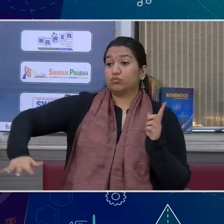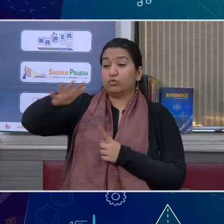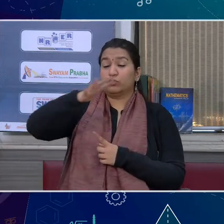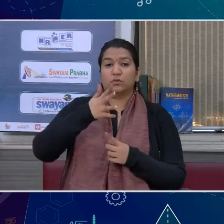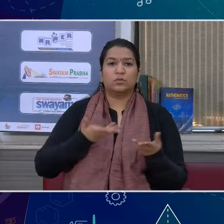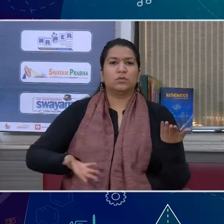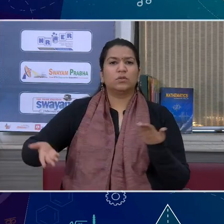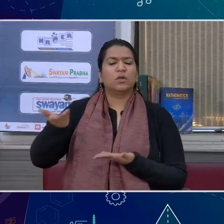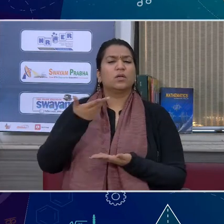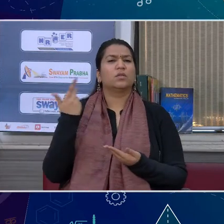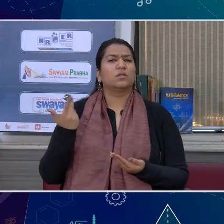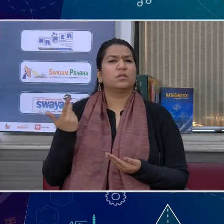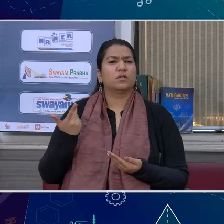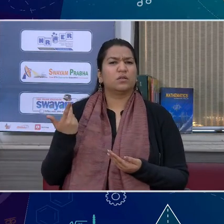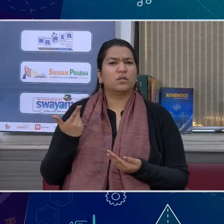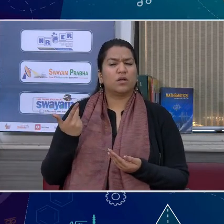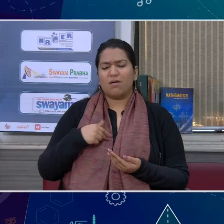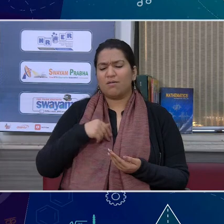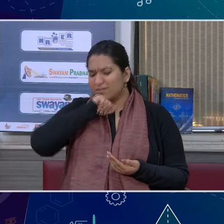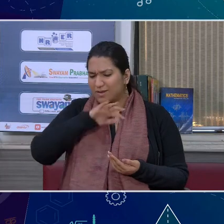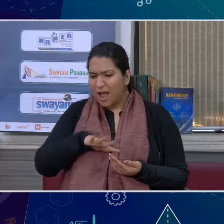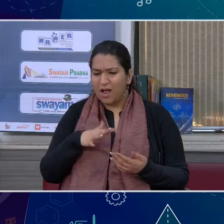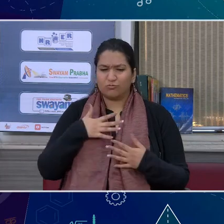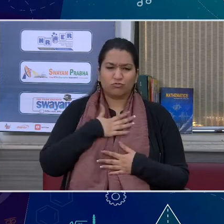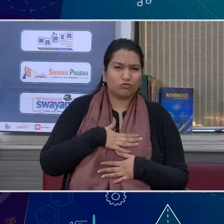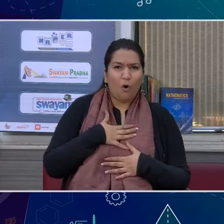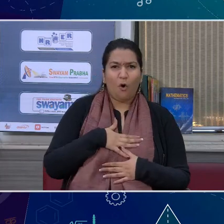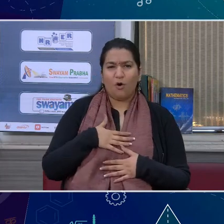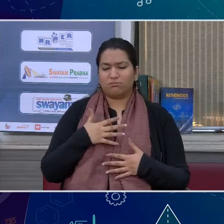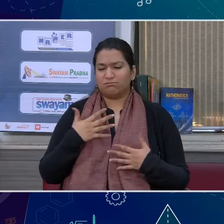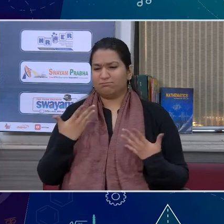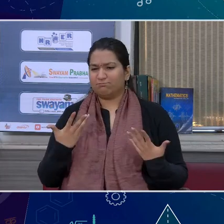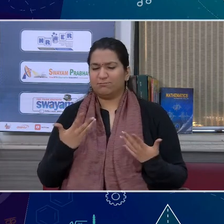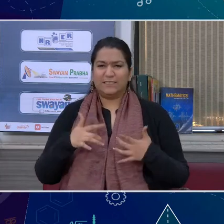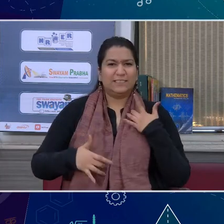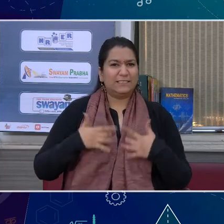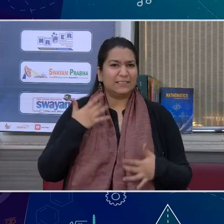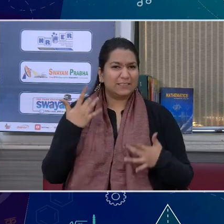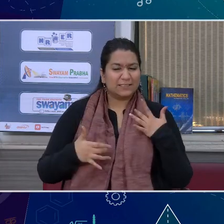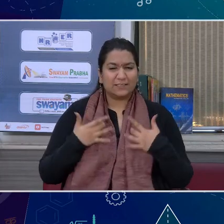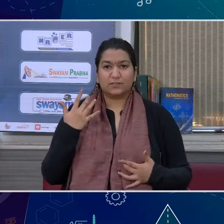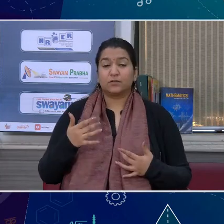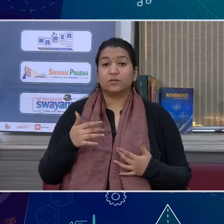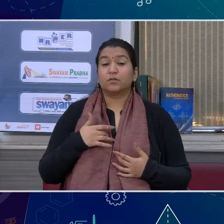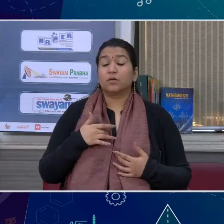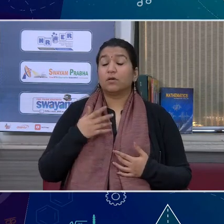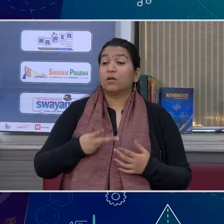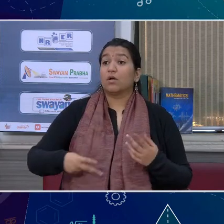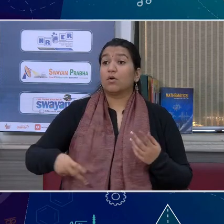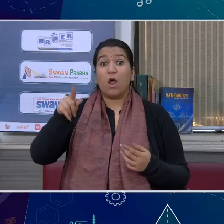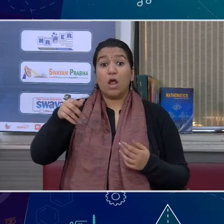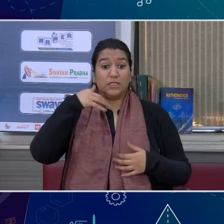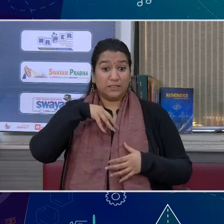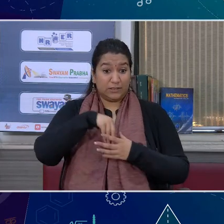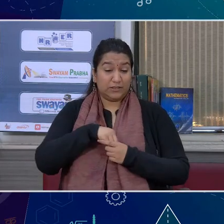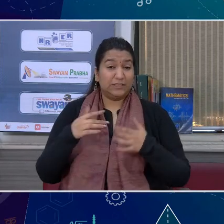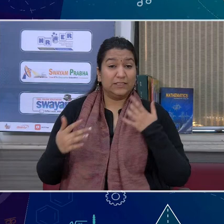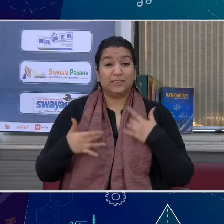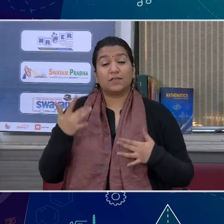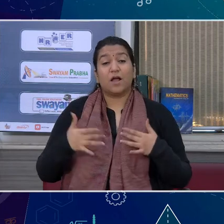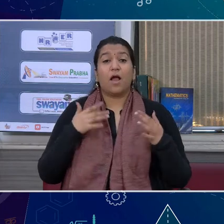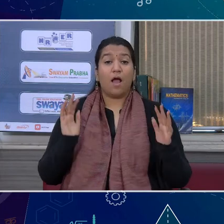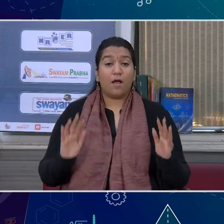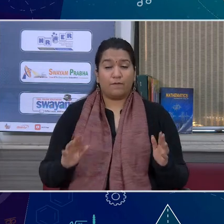से है कि जवानी की जो मस्ती होती है जो जोश होता है जो उत्सा होता है कभी अपने अंदर वो उत्साह भी लिये हुए हाला कि